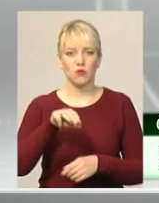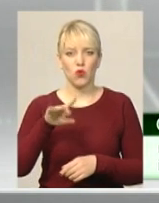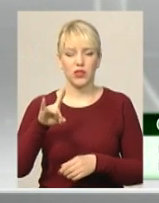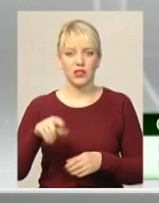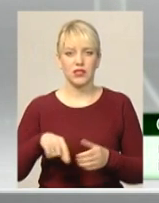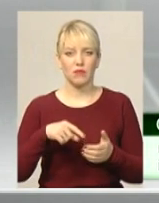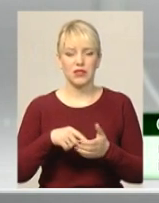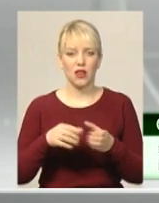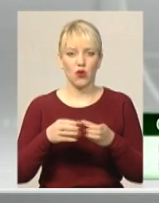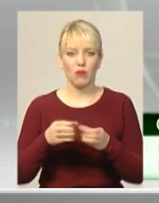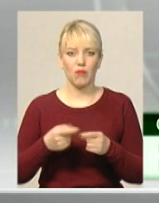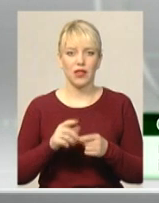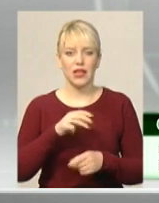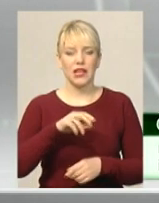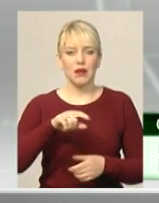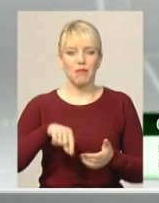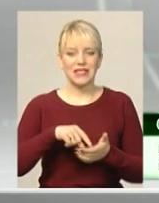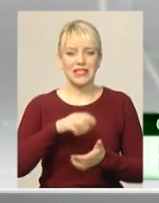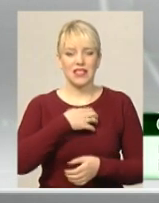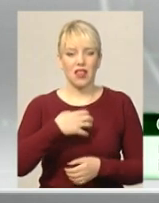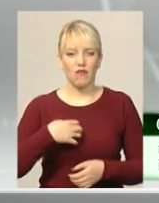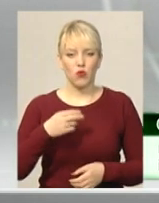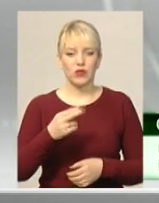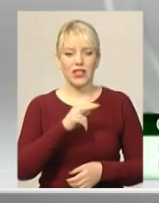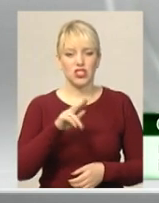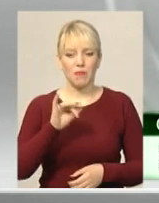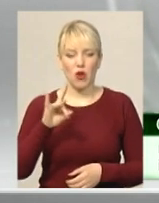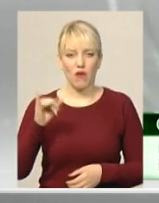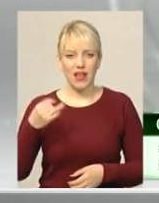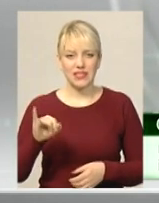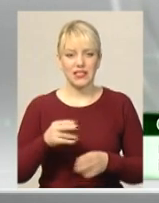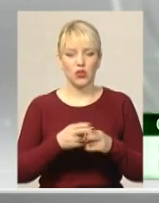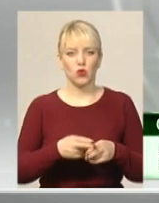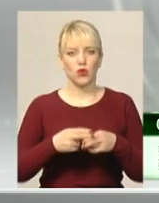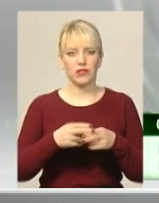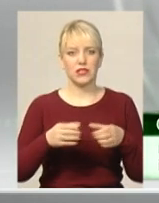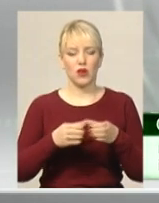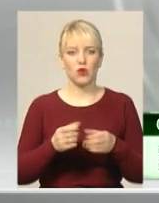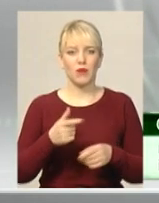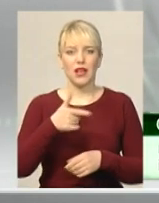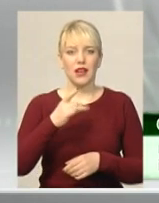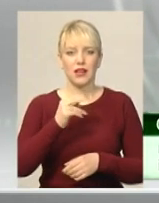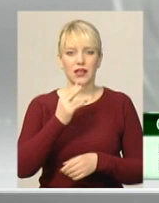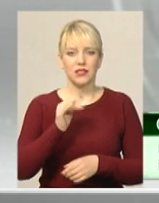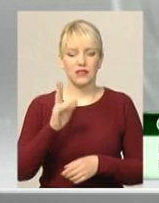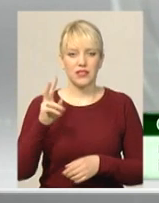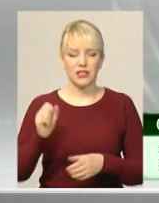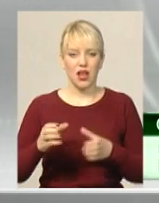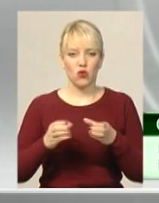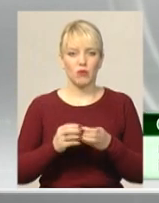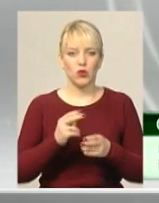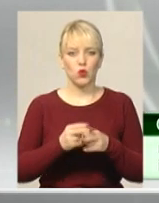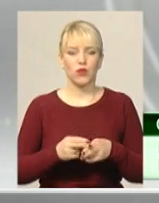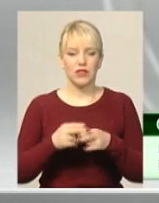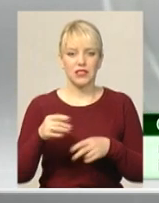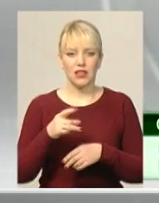місто Славута, Чемеровецький район, Донаївецька селищна громада, Красилівська громада, Грицівська громада, Донаївецький